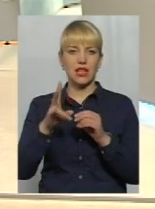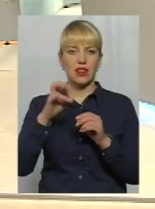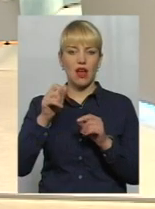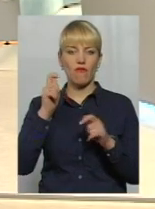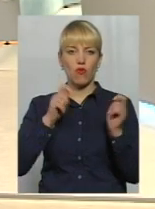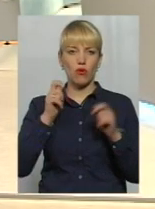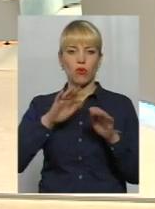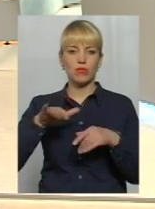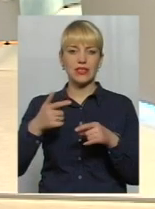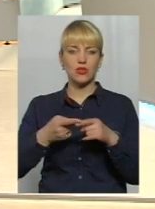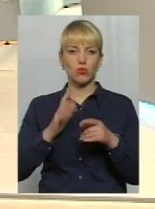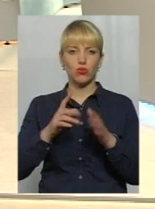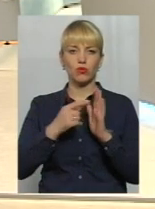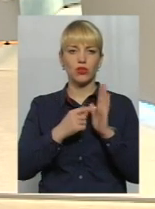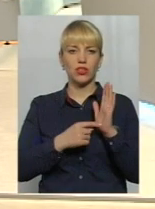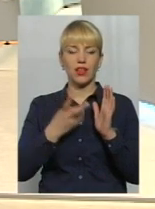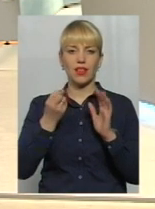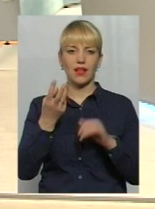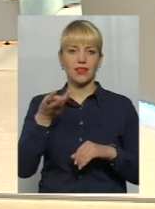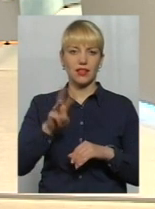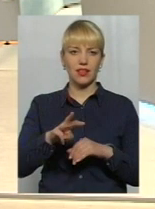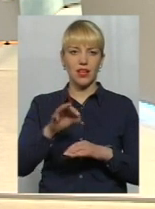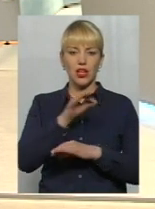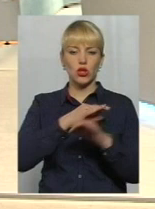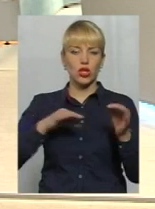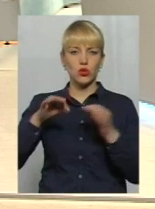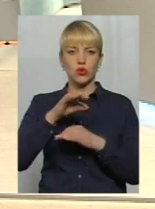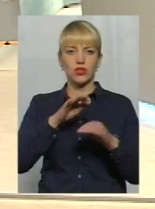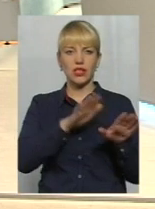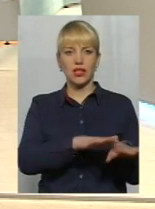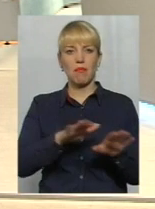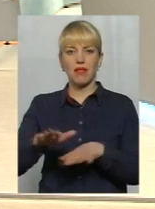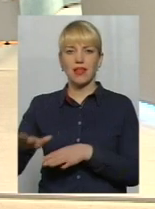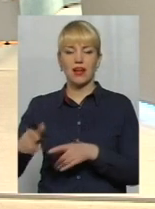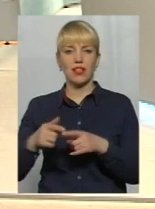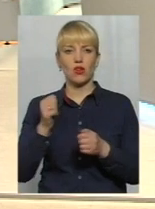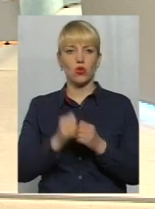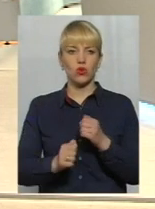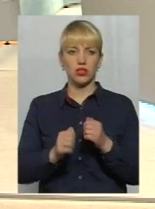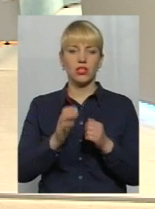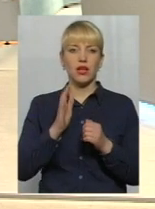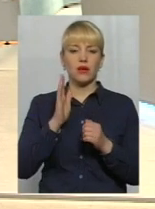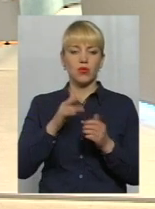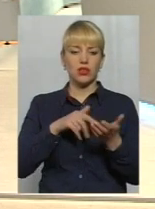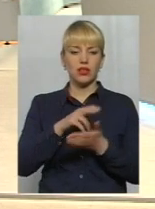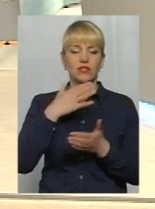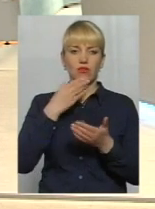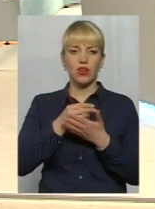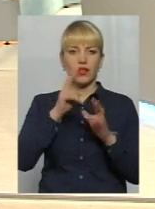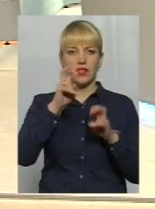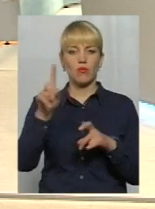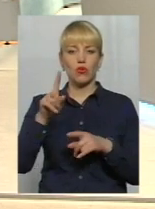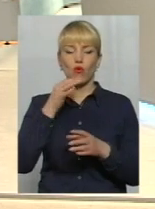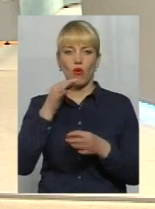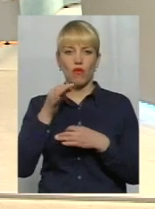Після цього вони розділяться на три дискусійні панелі. Кожен з доповідачів піде відповідно до своєї теми, про яку він говорив,